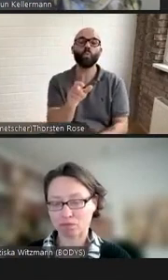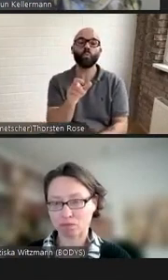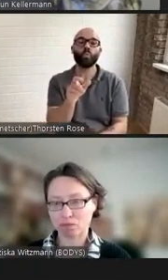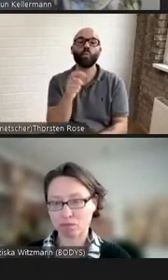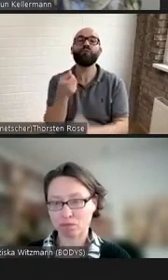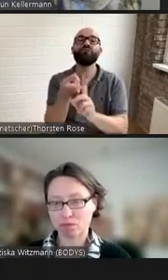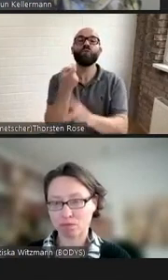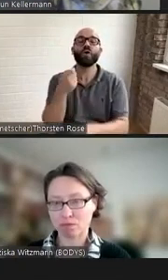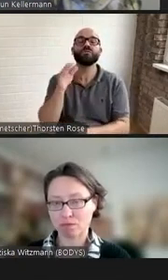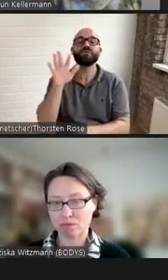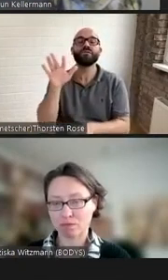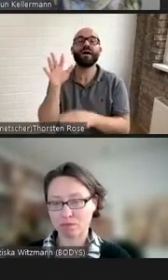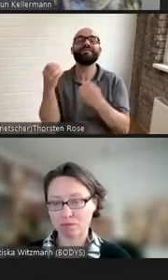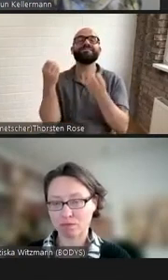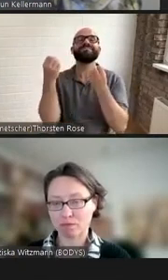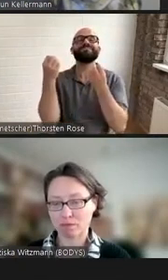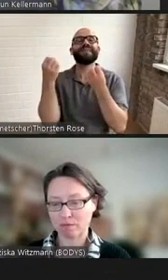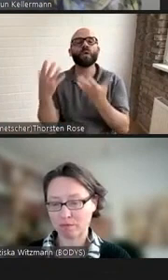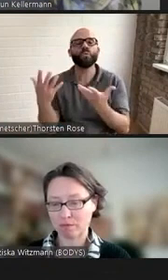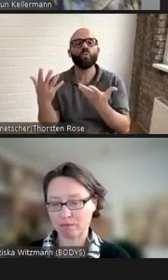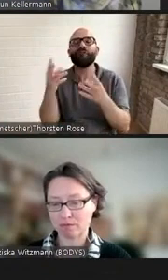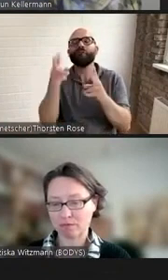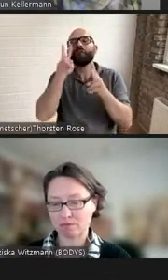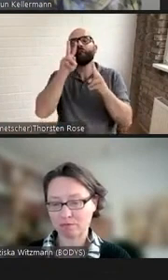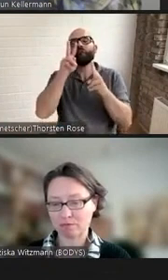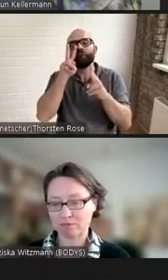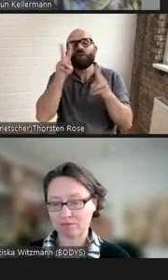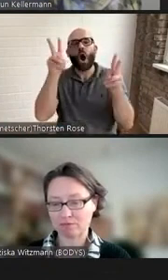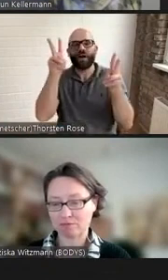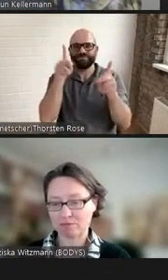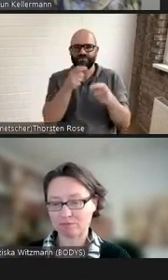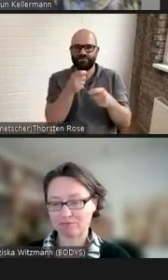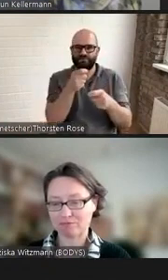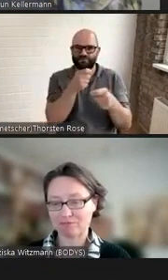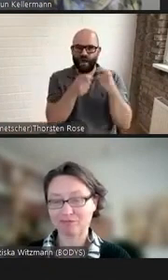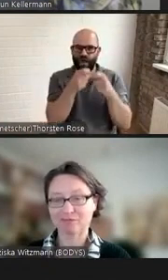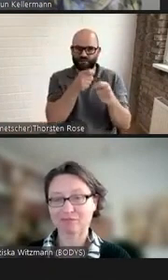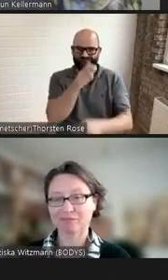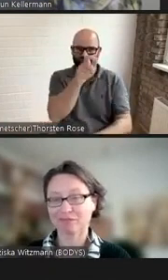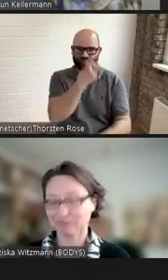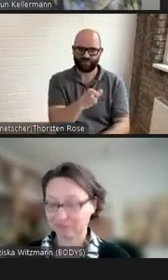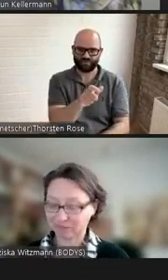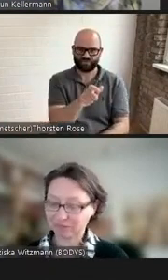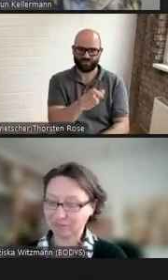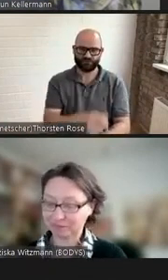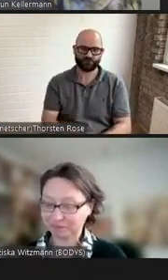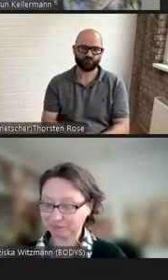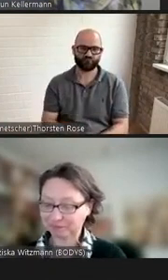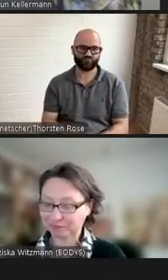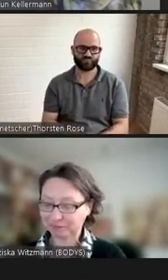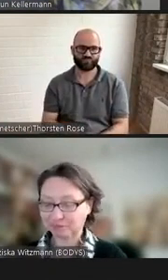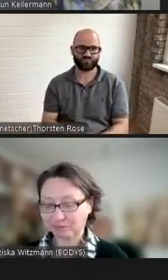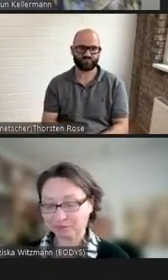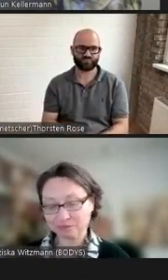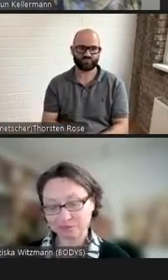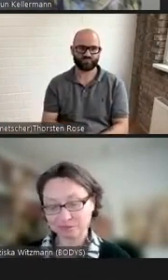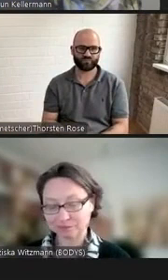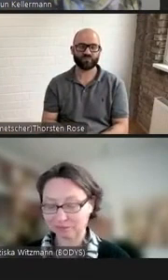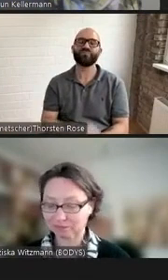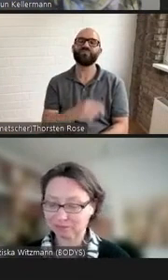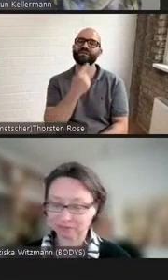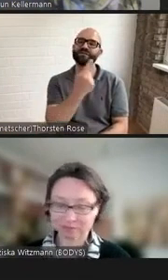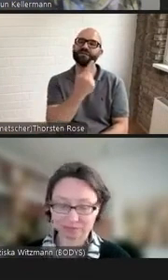stiefmütterlich behandelter Mensch der sich auf eine klug sanfte